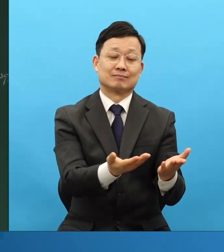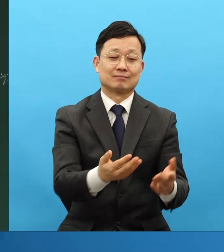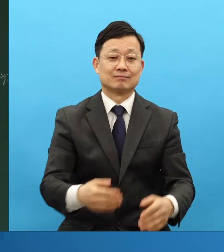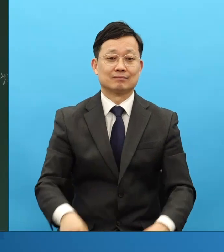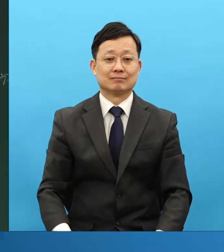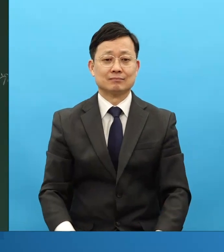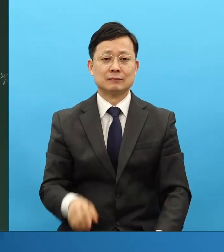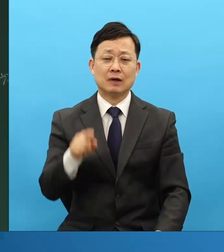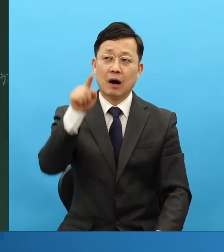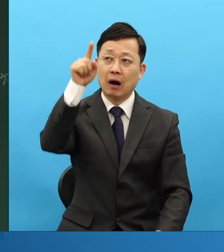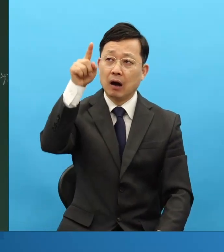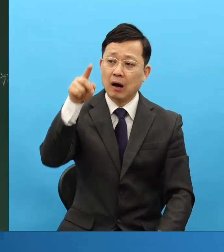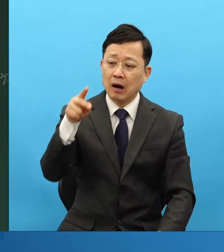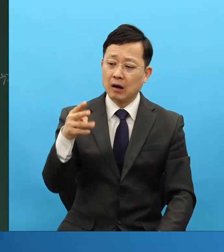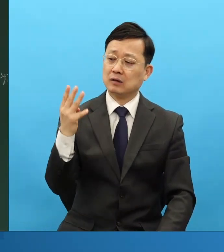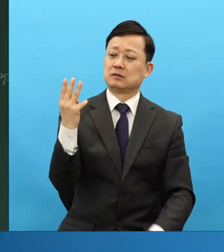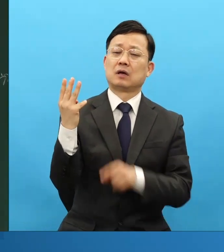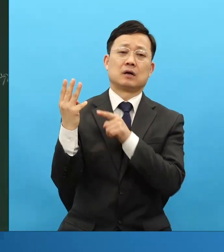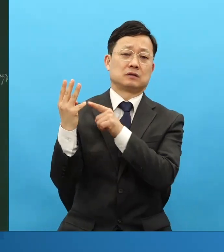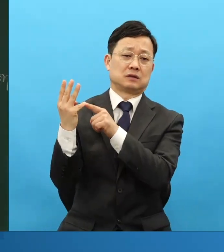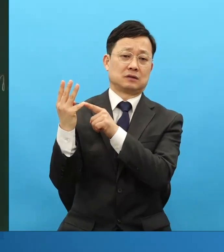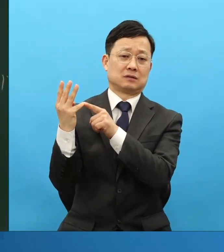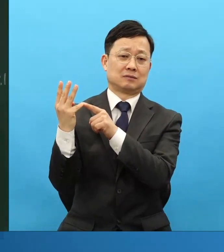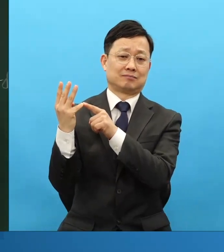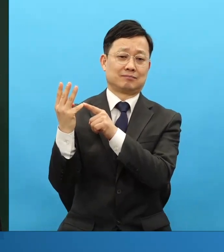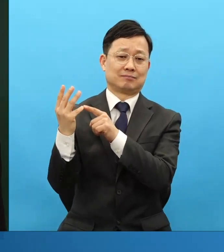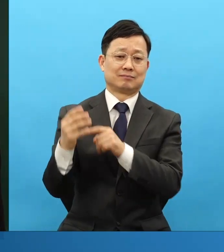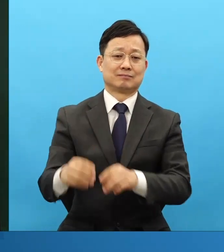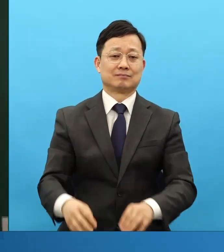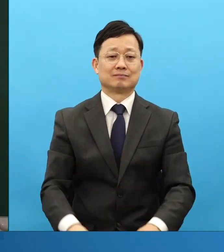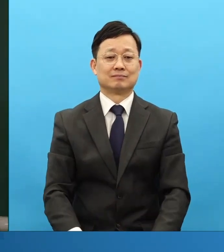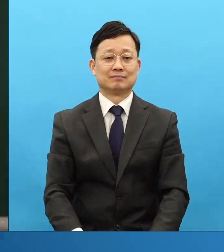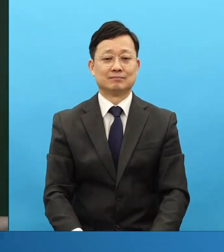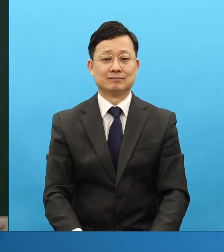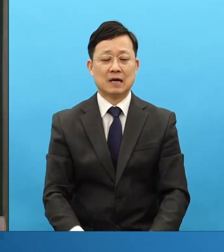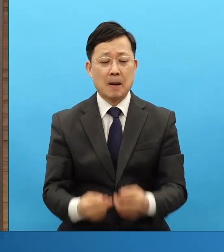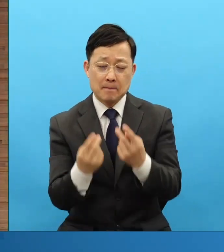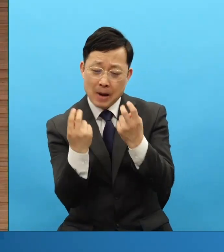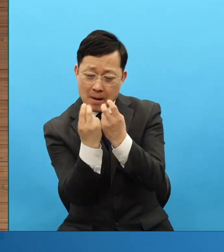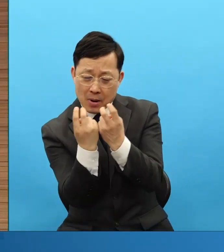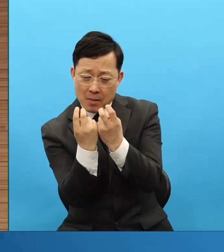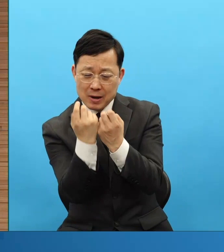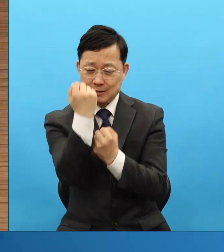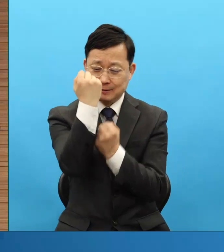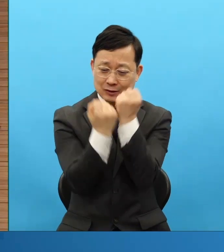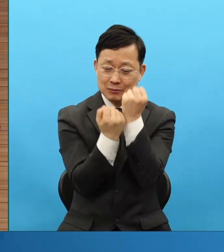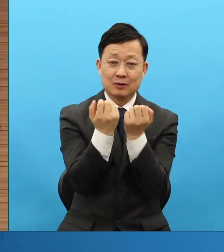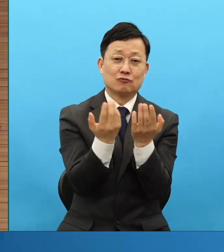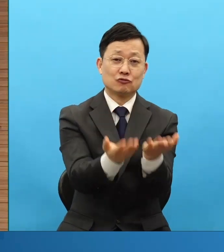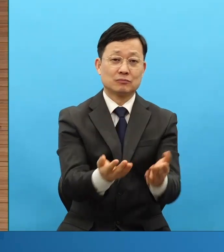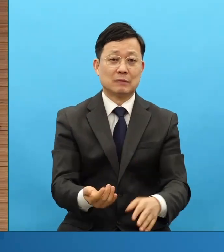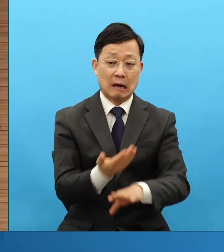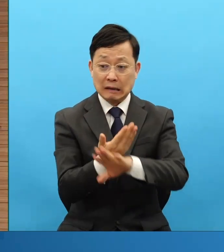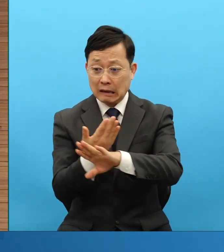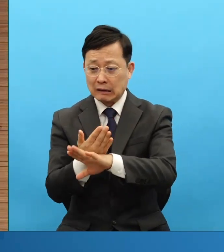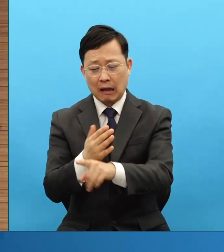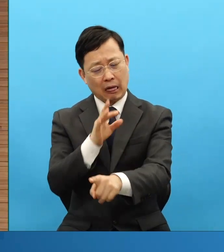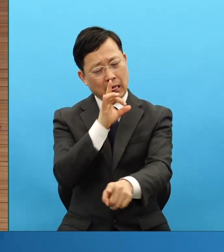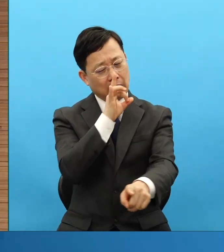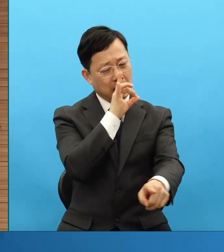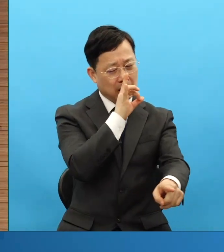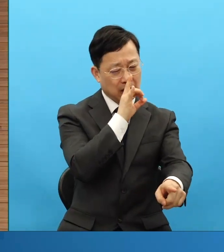그게 이겁니다. 그리고 방법 설명했습니다. 다른 걸로 안 되니까